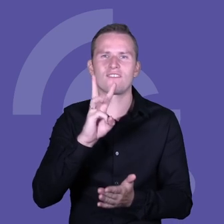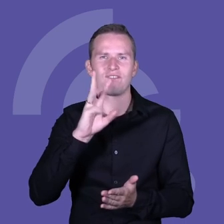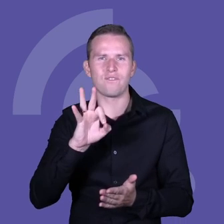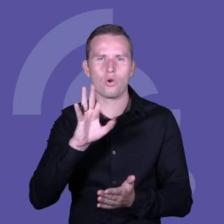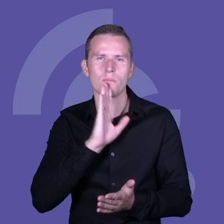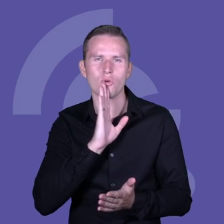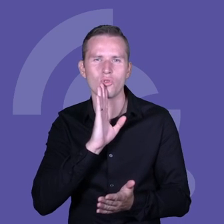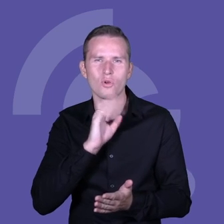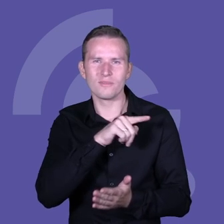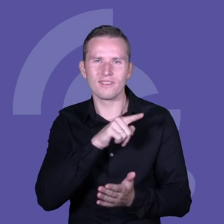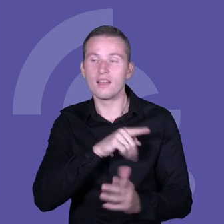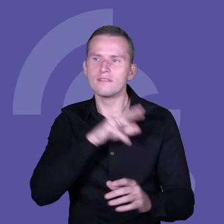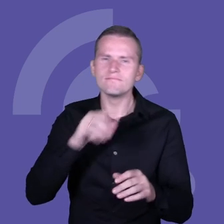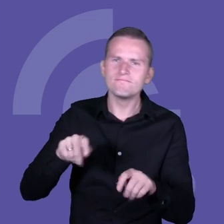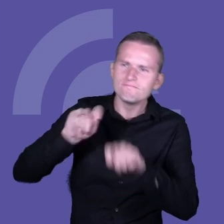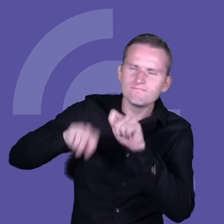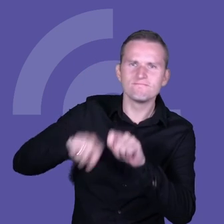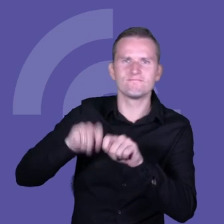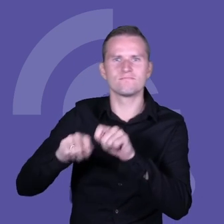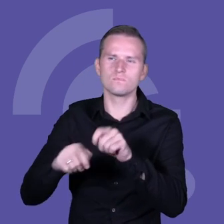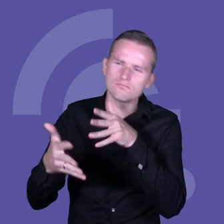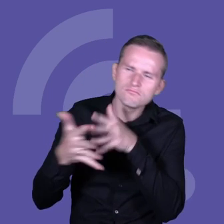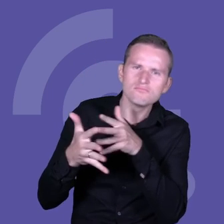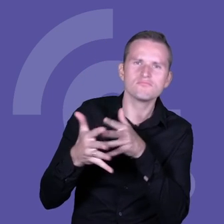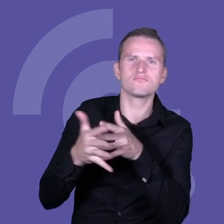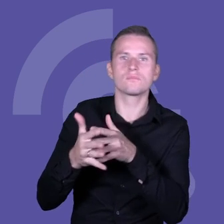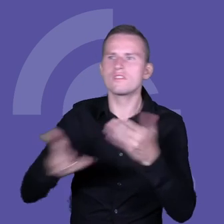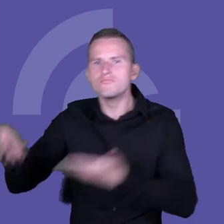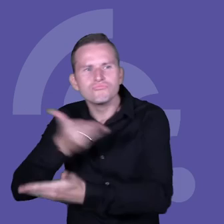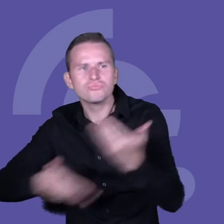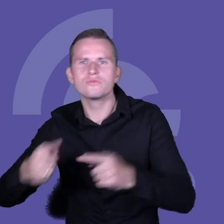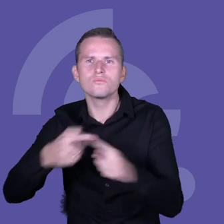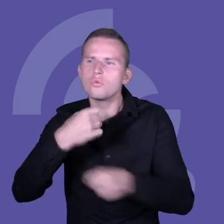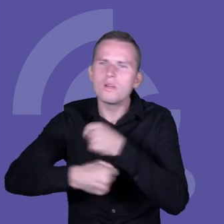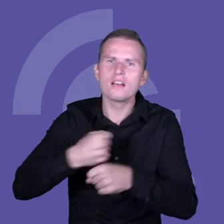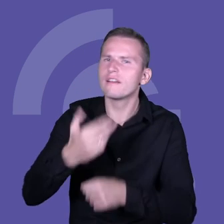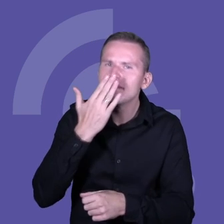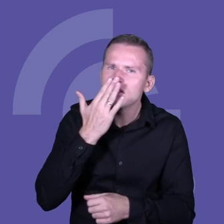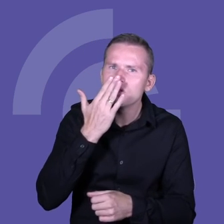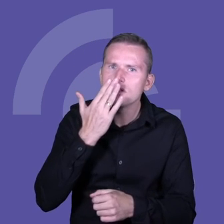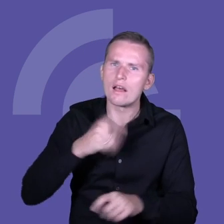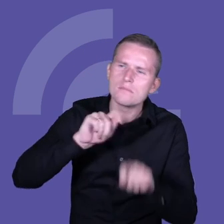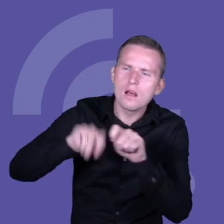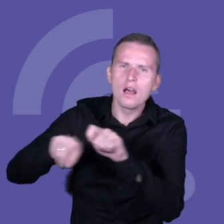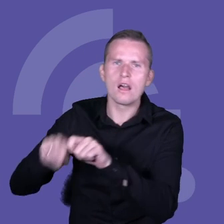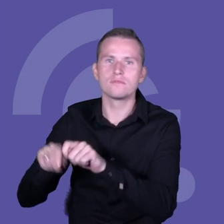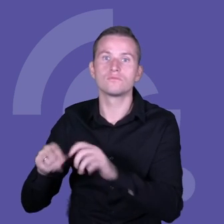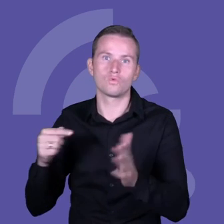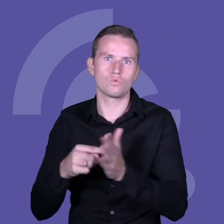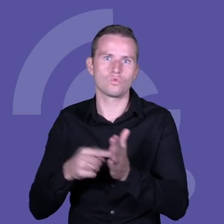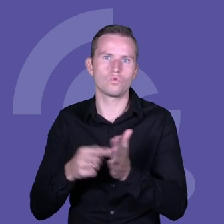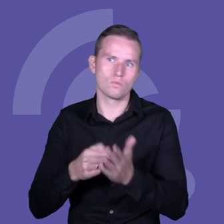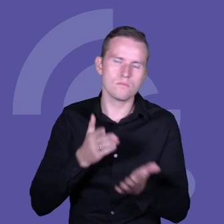Eksperymentowanie, testowanie, relacje z innymi, sieciowanie, współpraca. Więc to jest coś, co może